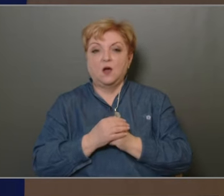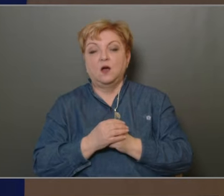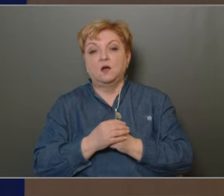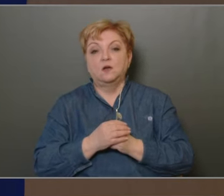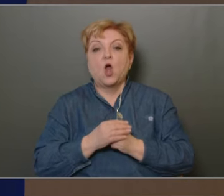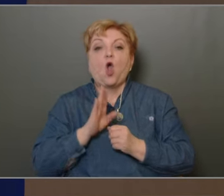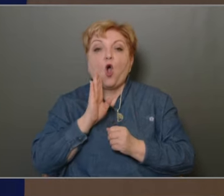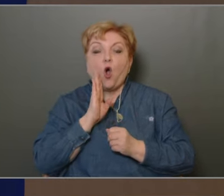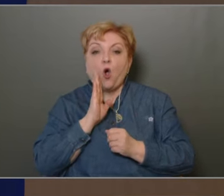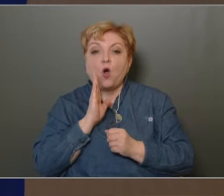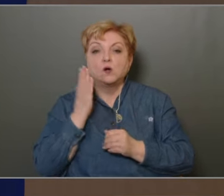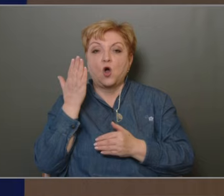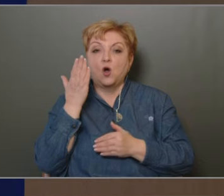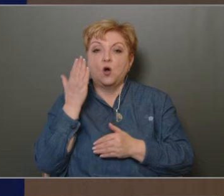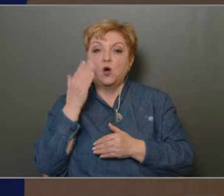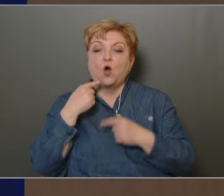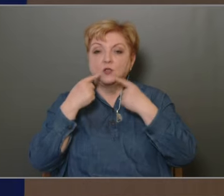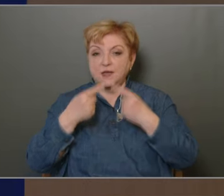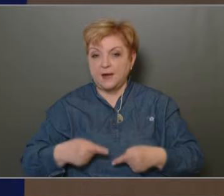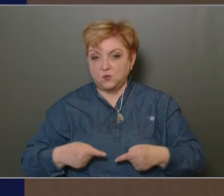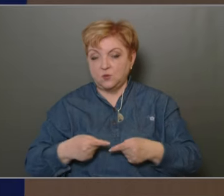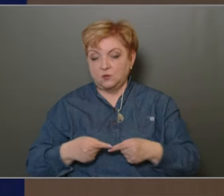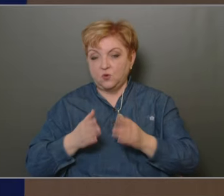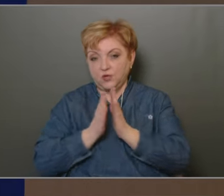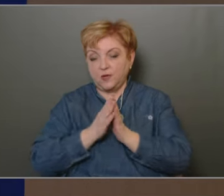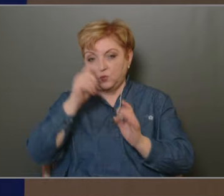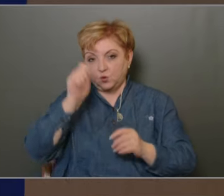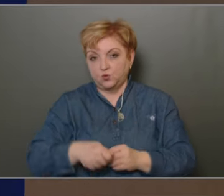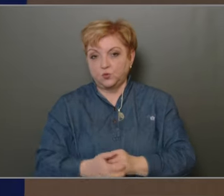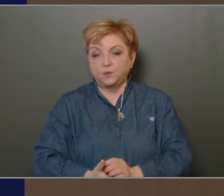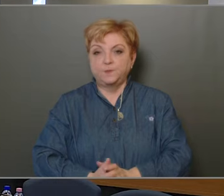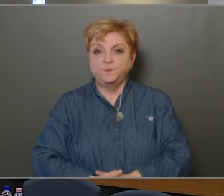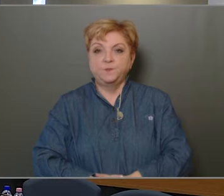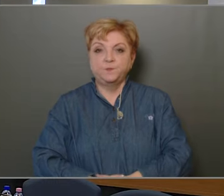Először az a határozati javaslatról minősített többséggel kérem döntsünk